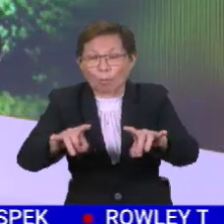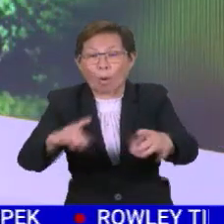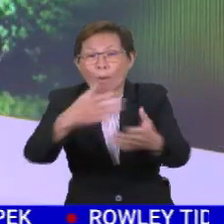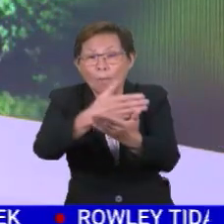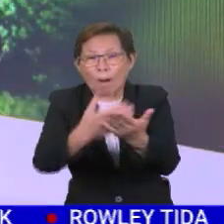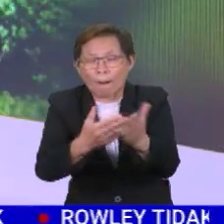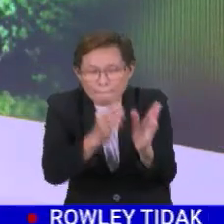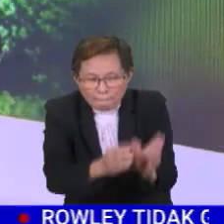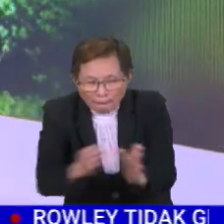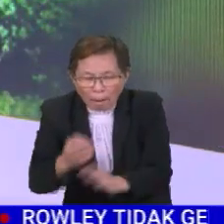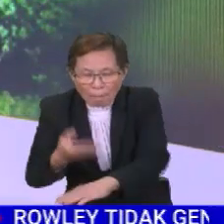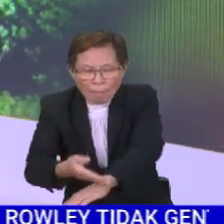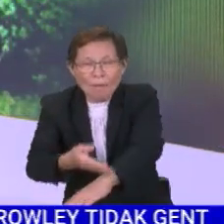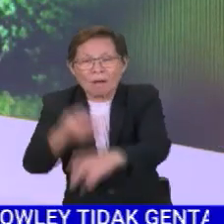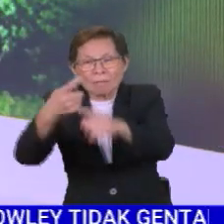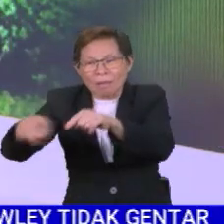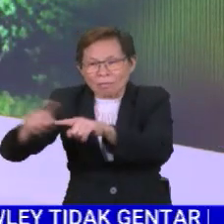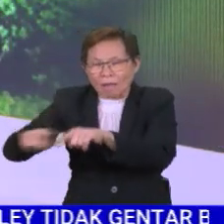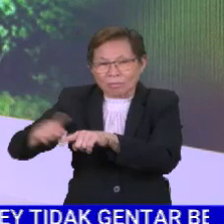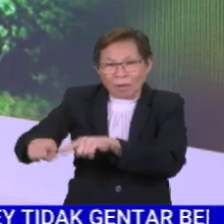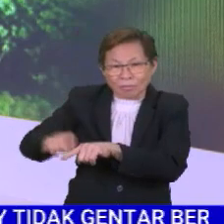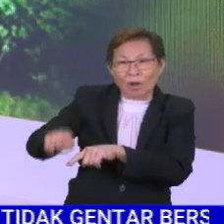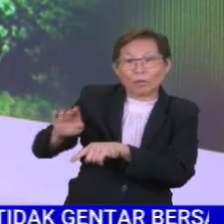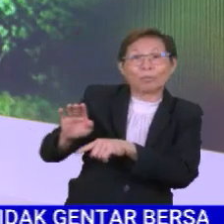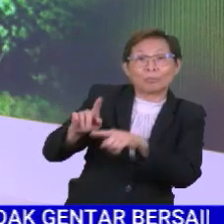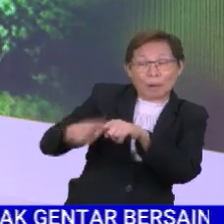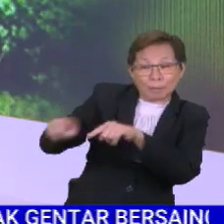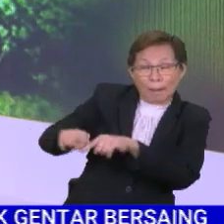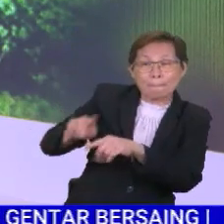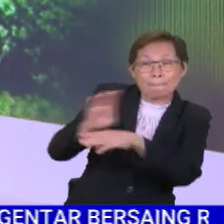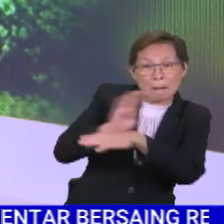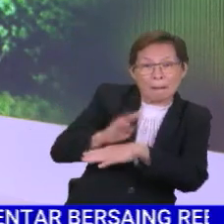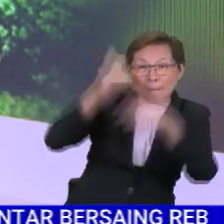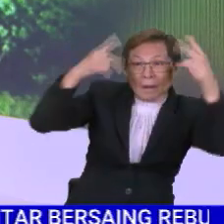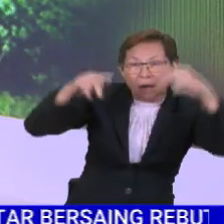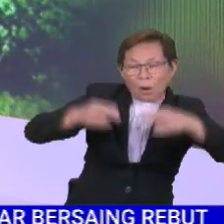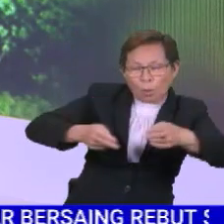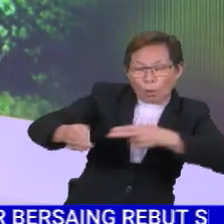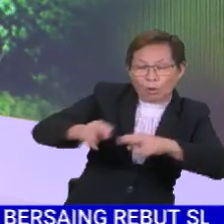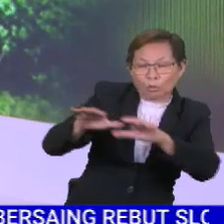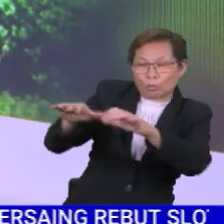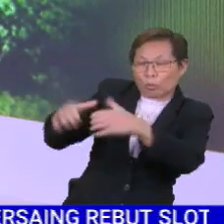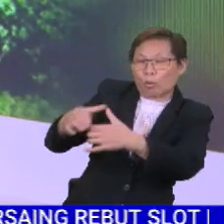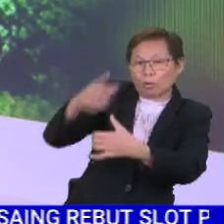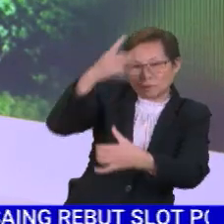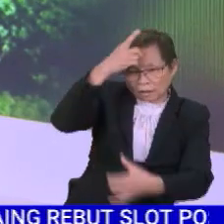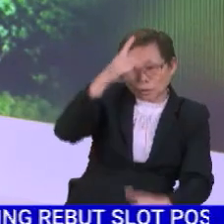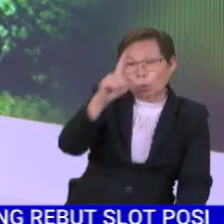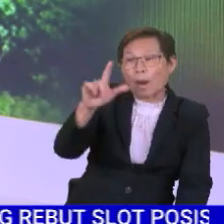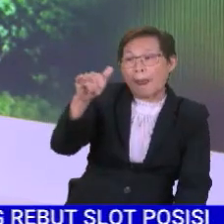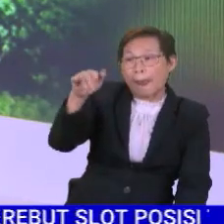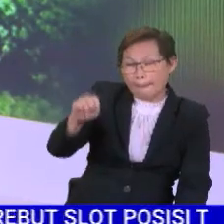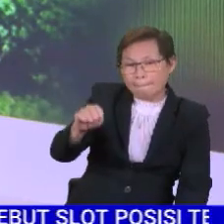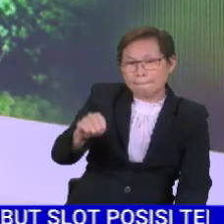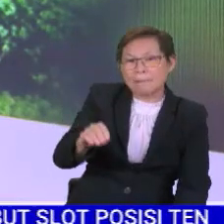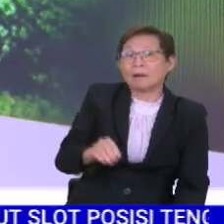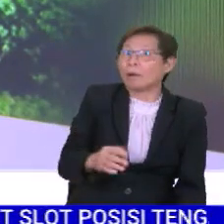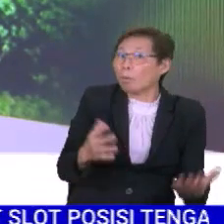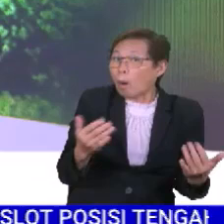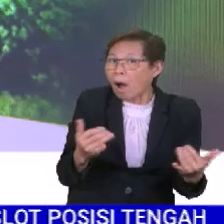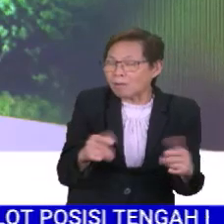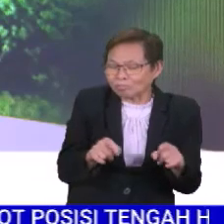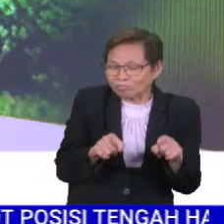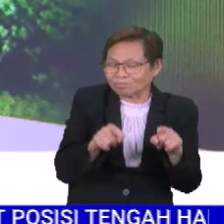strategi memperbagaikan lagi portfolio perniagaannya. Jelas pengarah urusan kumpulan Dato' Lin Yu Ling, langkah itu